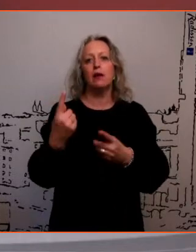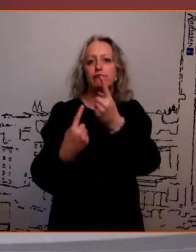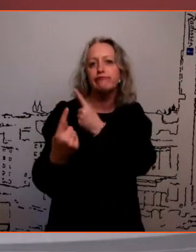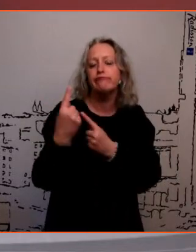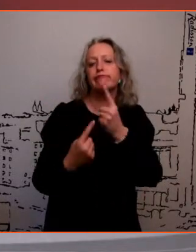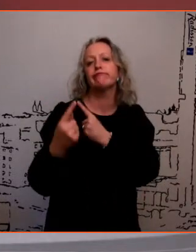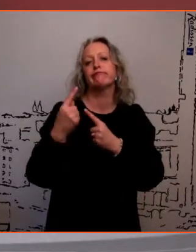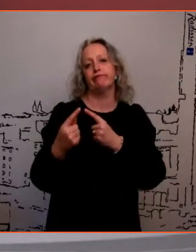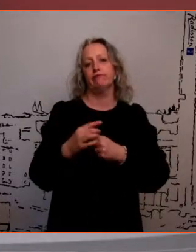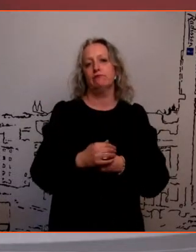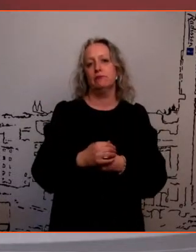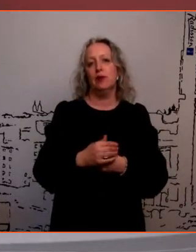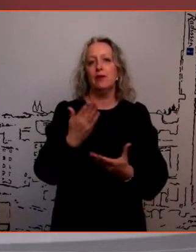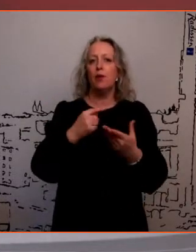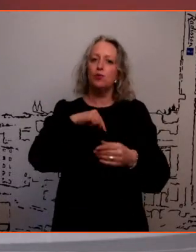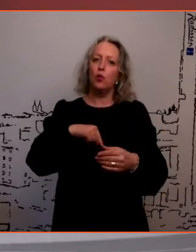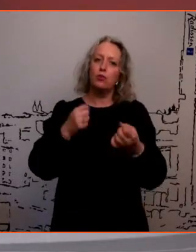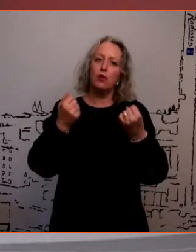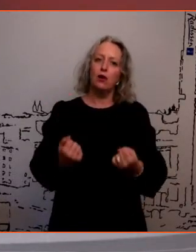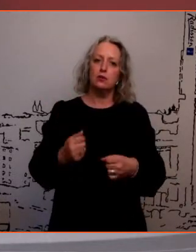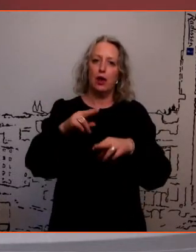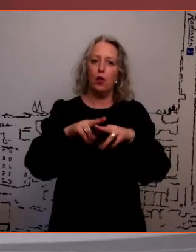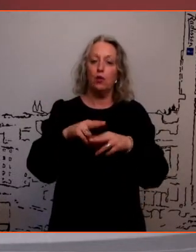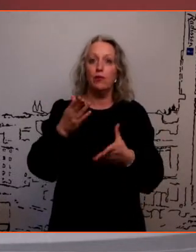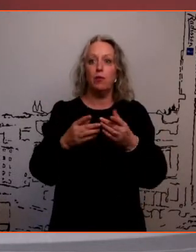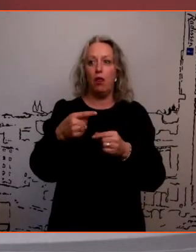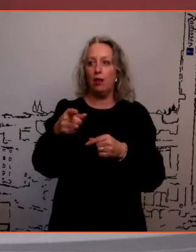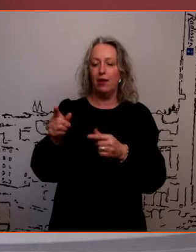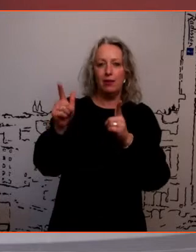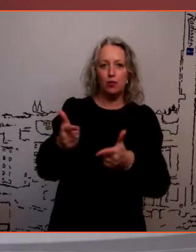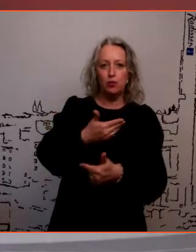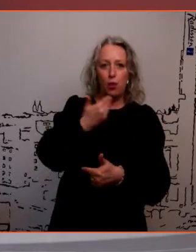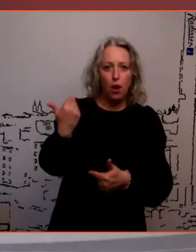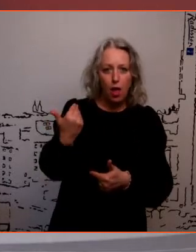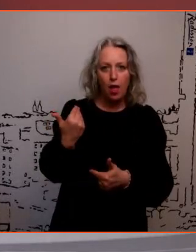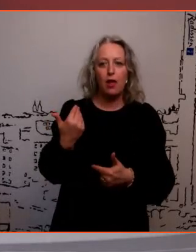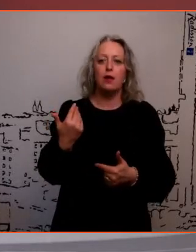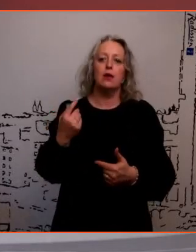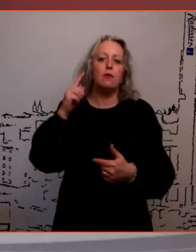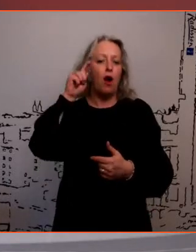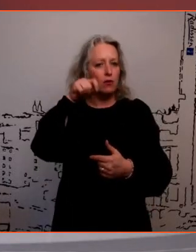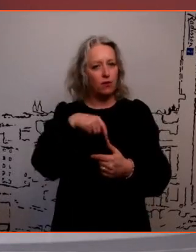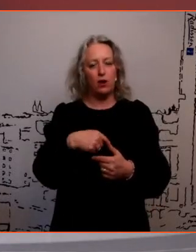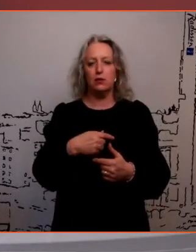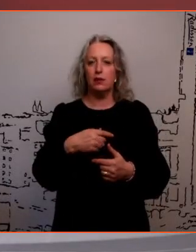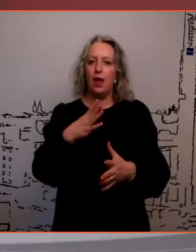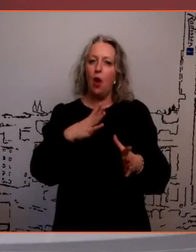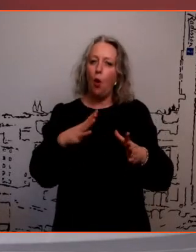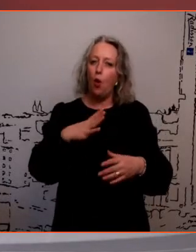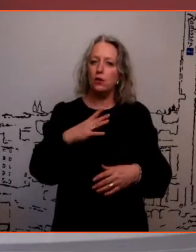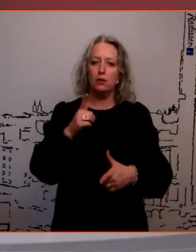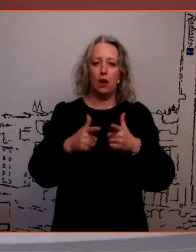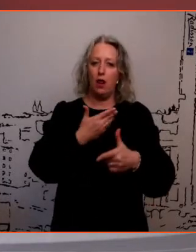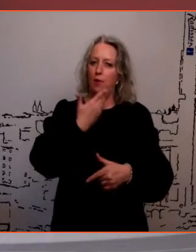natuke psiooloogist raske koht ka on see, et kui kõike nõustu, et ma arvan, et seda oodata ei olegi väga reaalne.